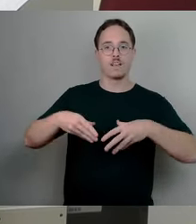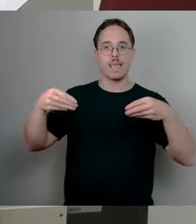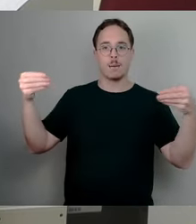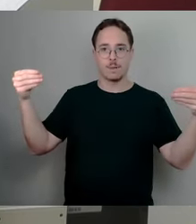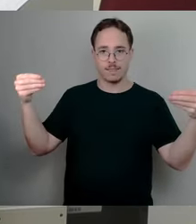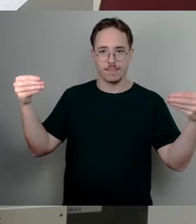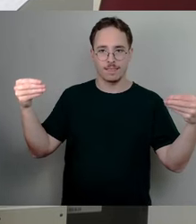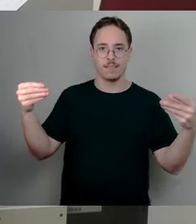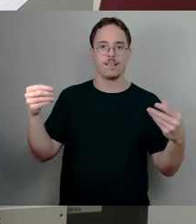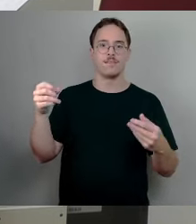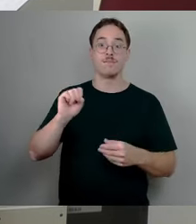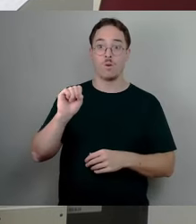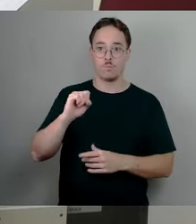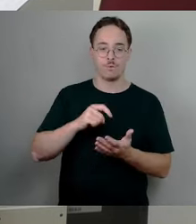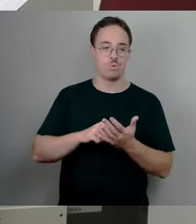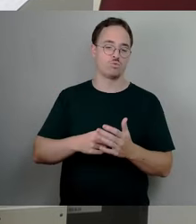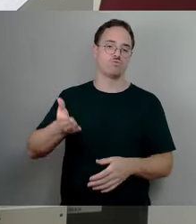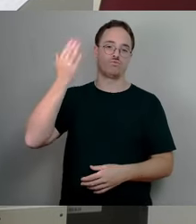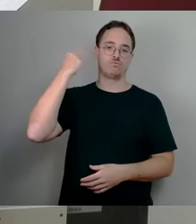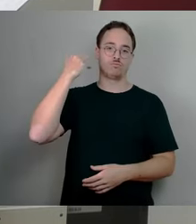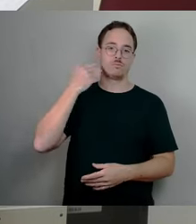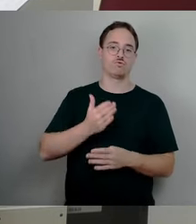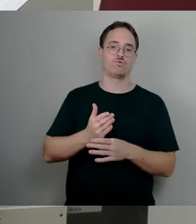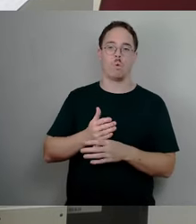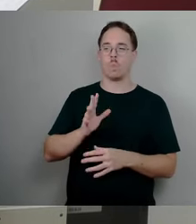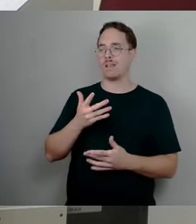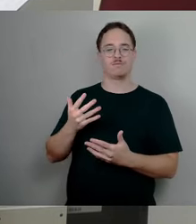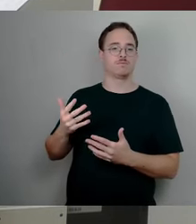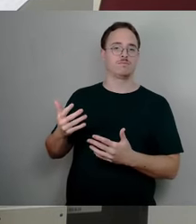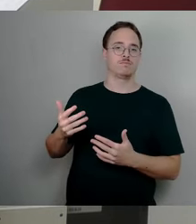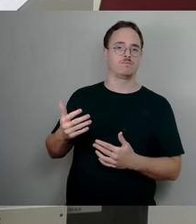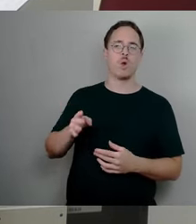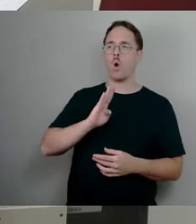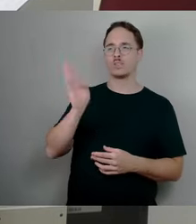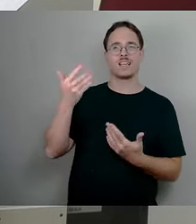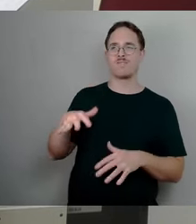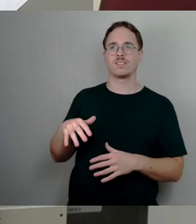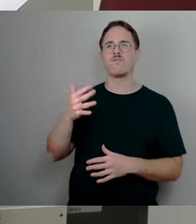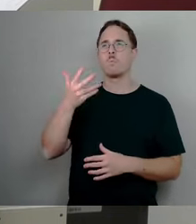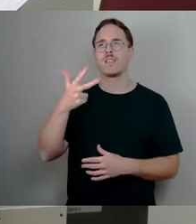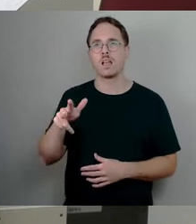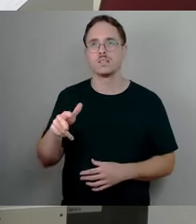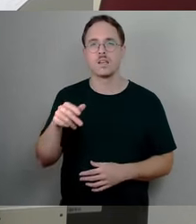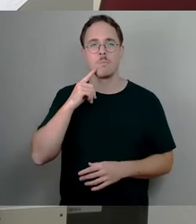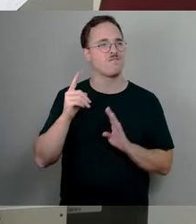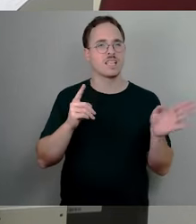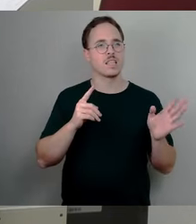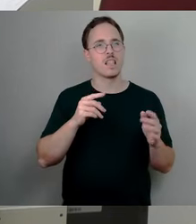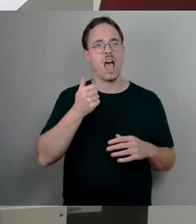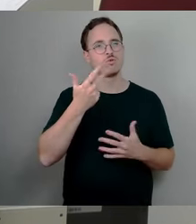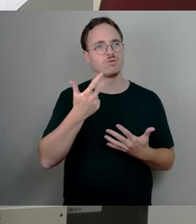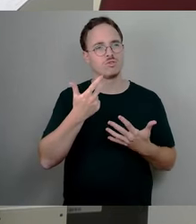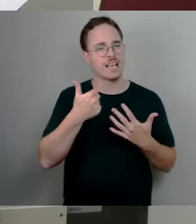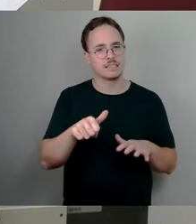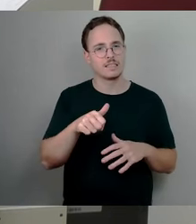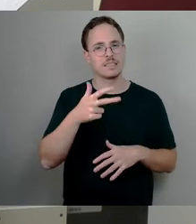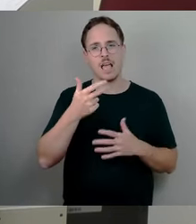Jahrzehnte hinweg mit den Einheitswerten, ich glaube im Osten dann von 35, im Westen von 61 oder 63, eine